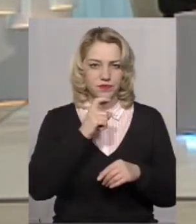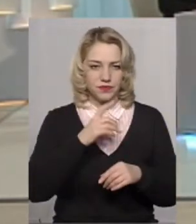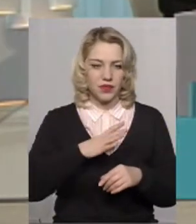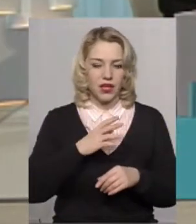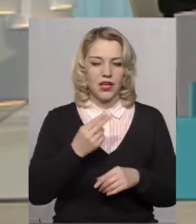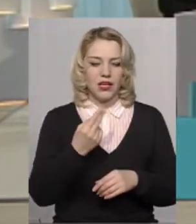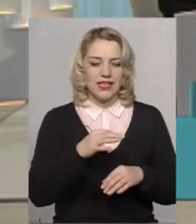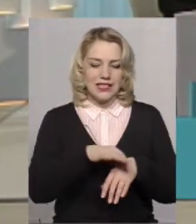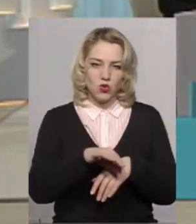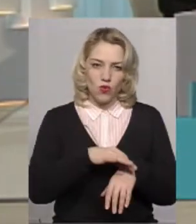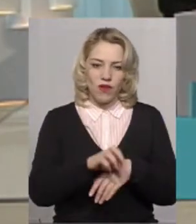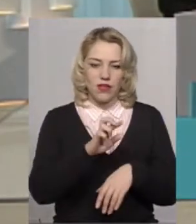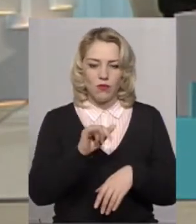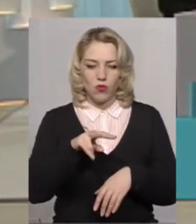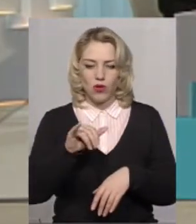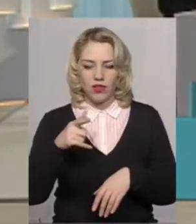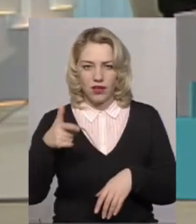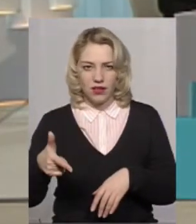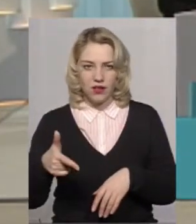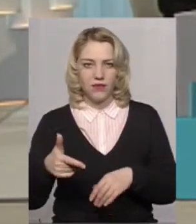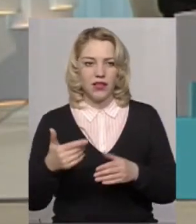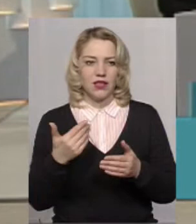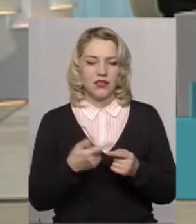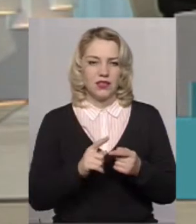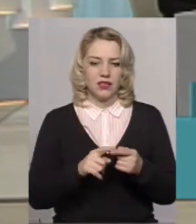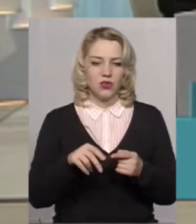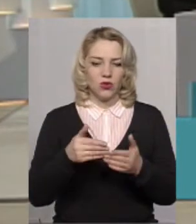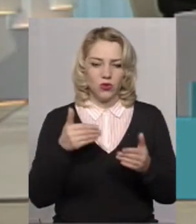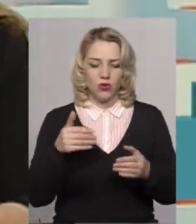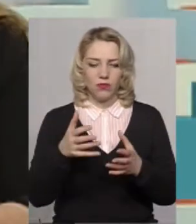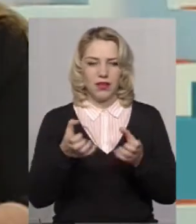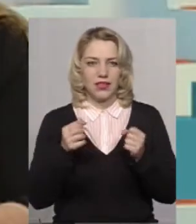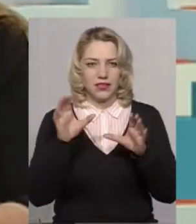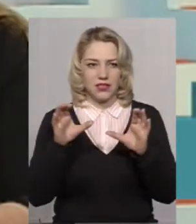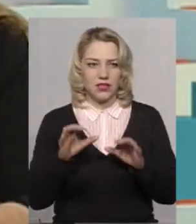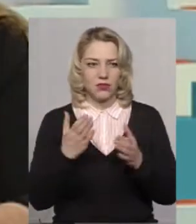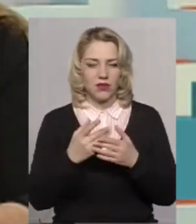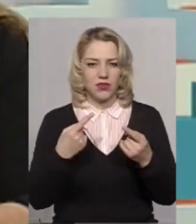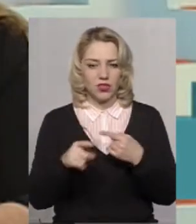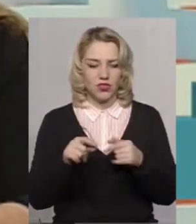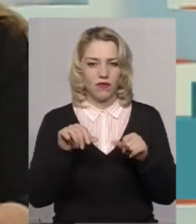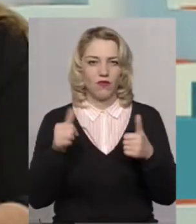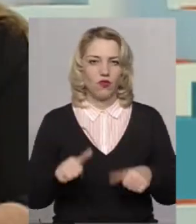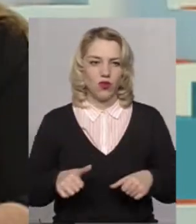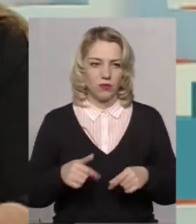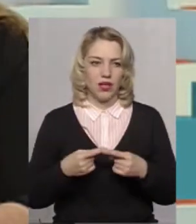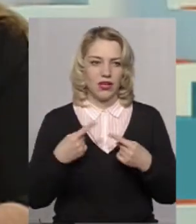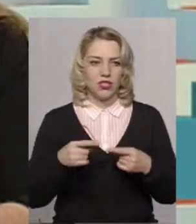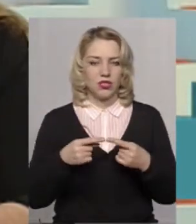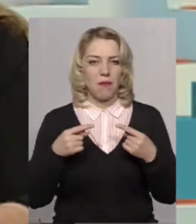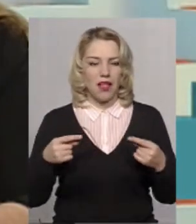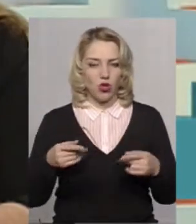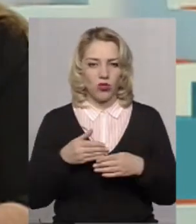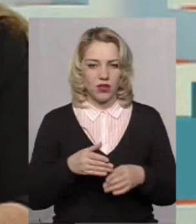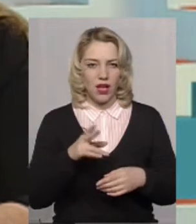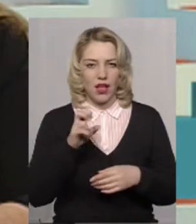Дійсно, «цькування», «булінг» існував і до прийняття закону, можливо, він мав інші форми, інші методи,